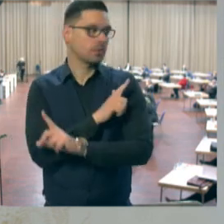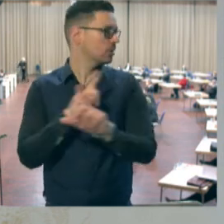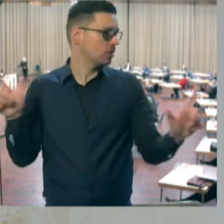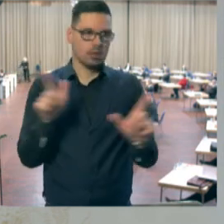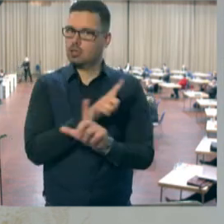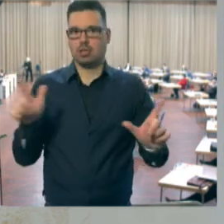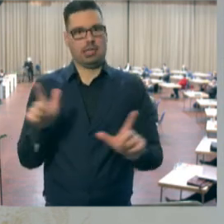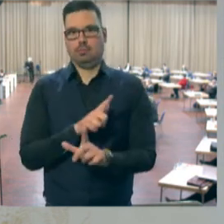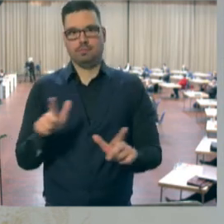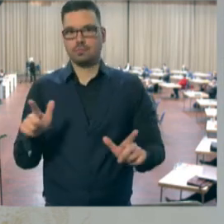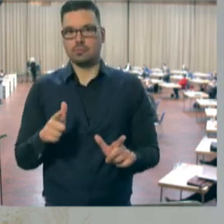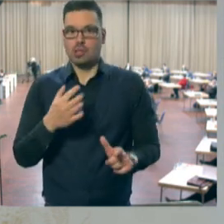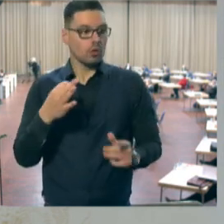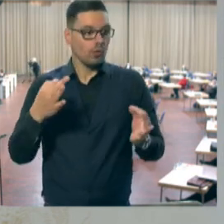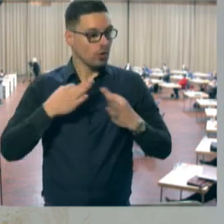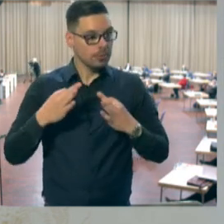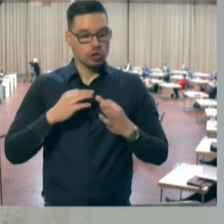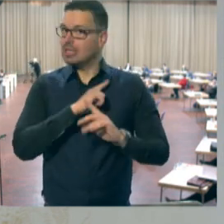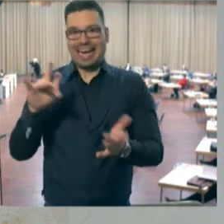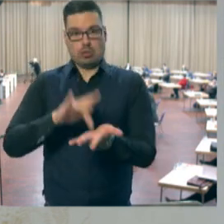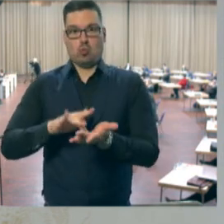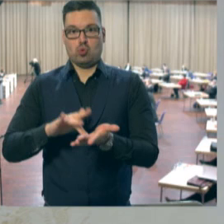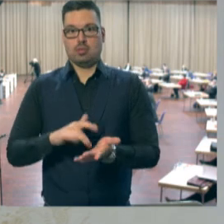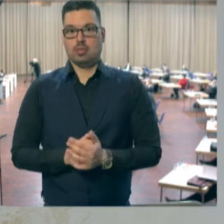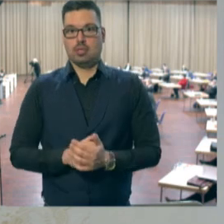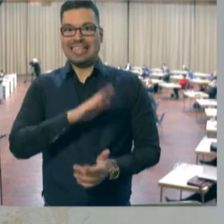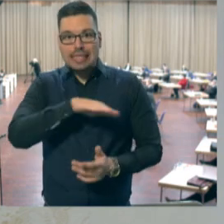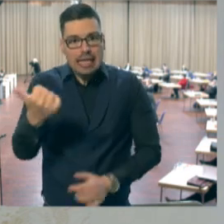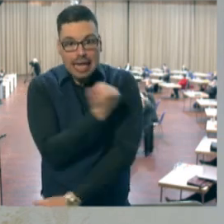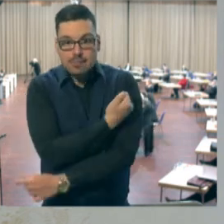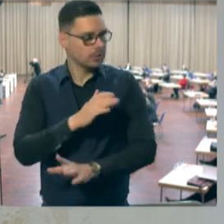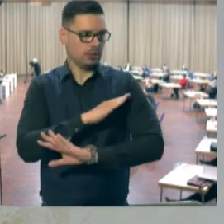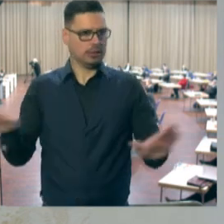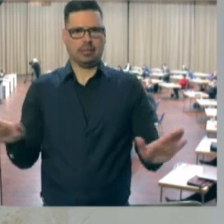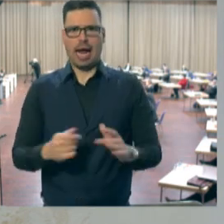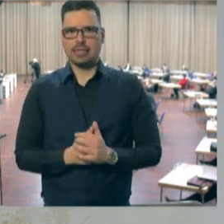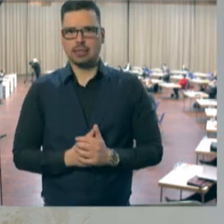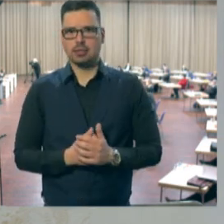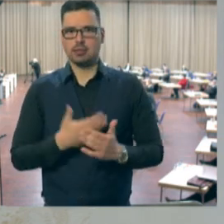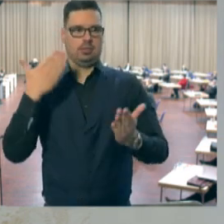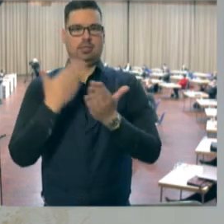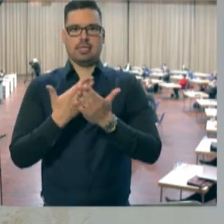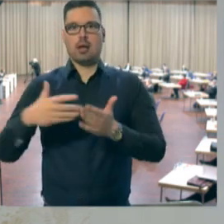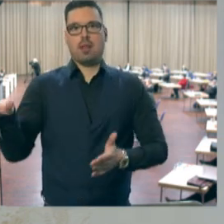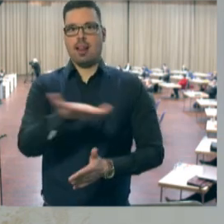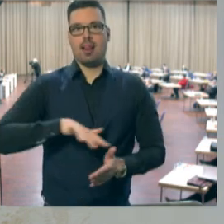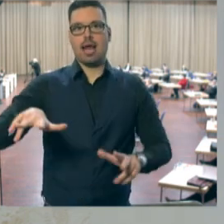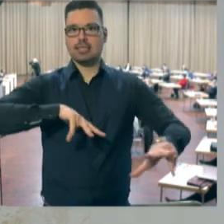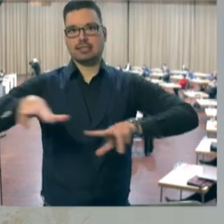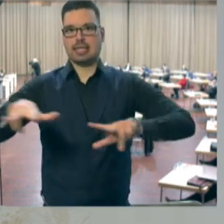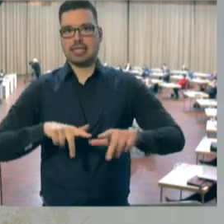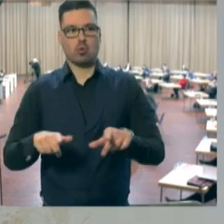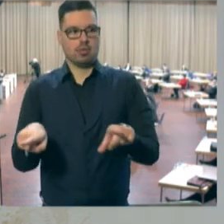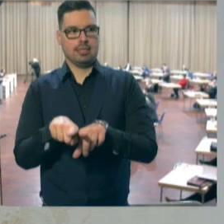überhaupt bis jetzt keine überzeugende Begründung, sie durchzuimpfen. Und deshalb gehen wir davon aus, dass die Landesregierung das